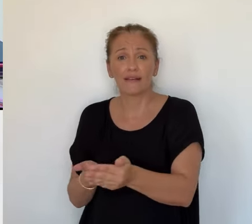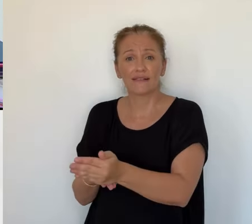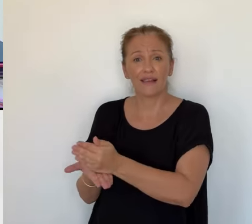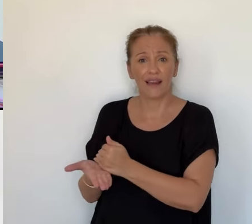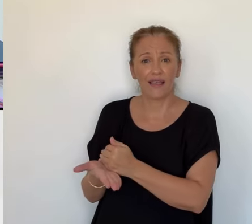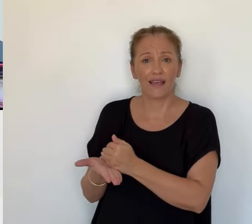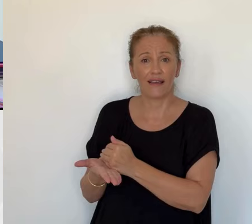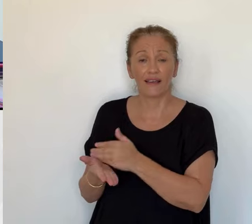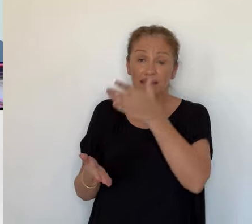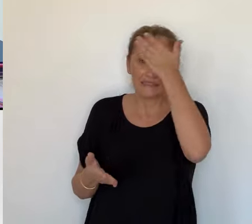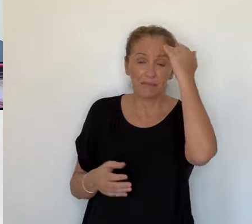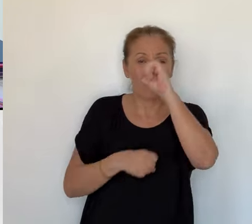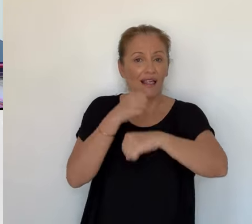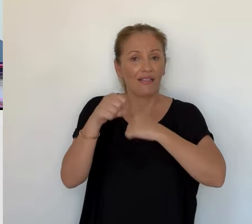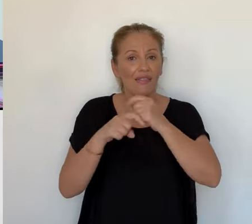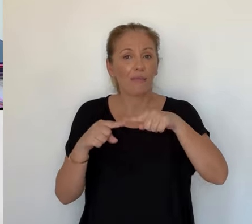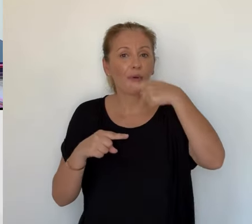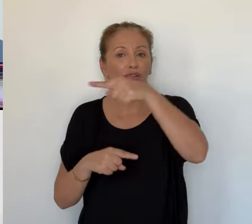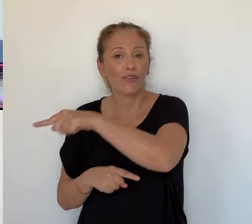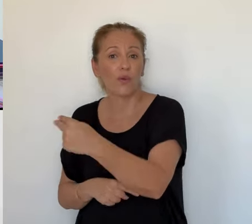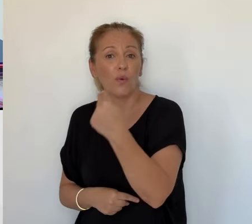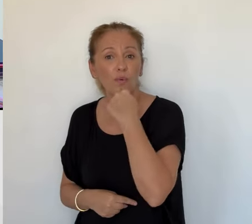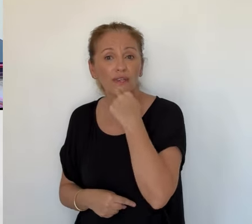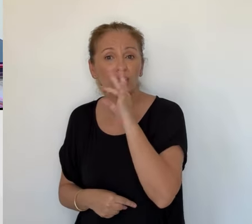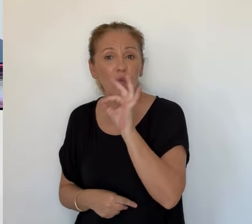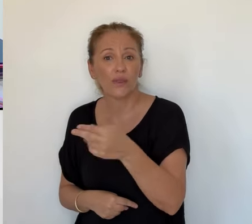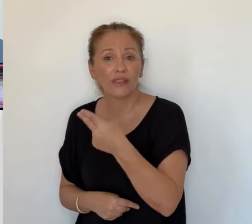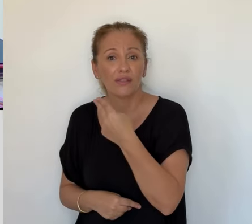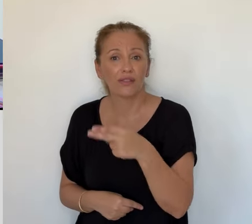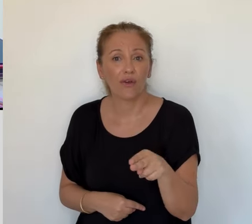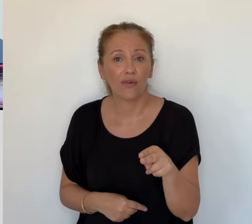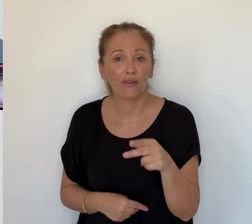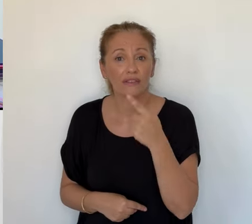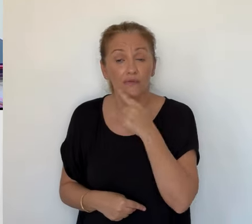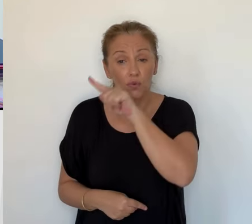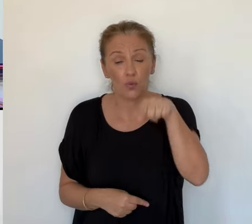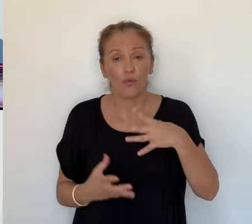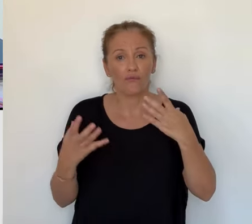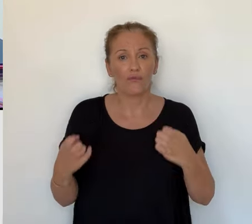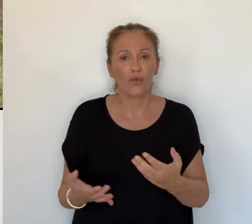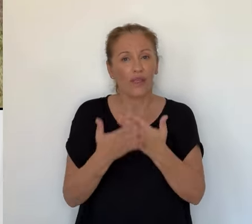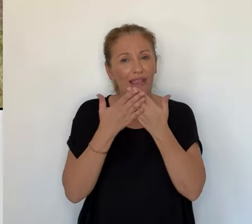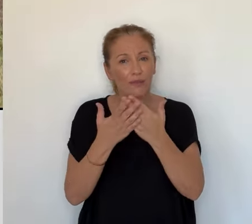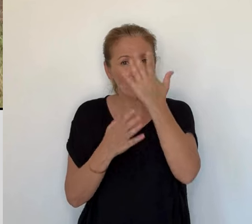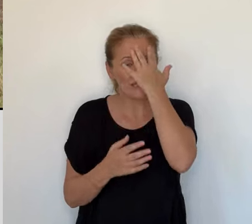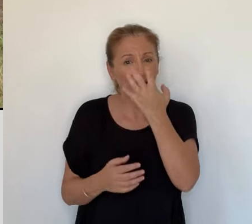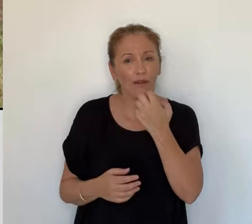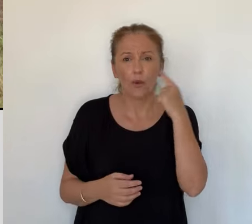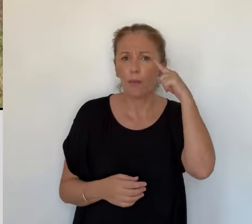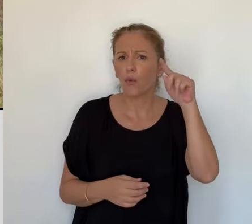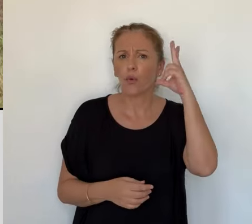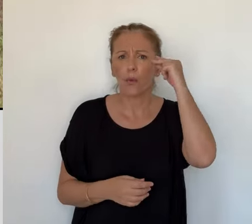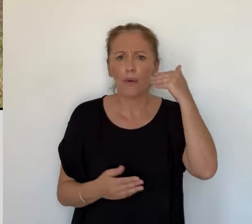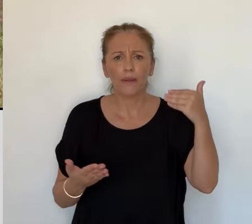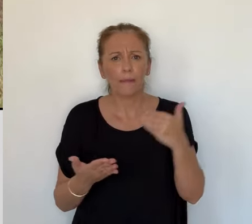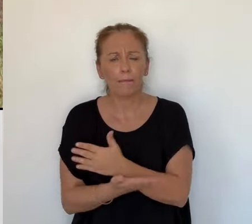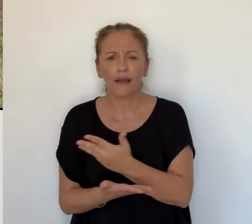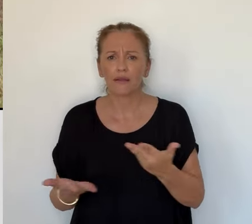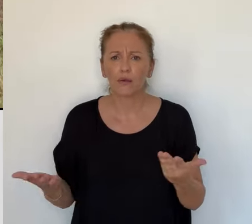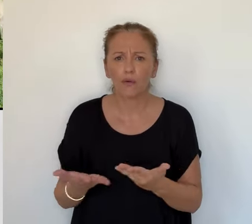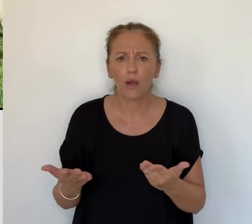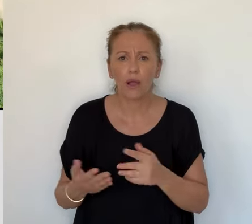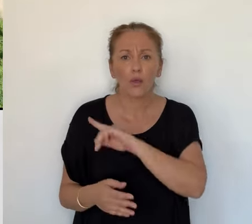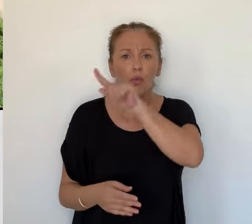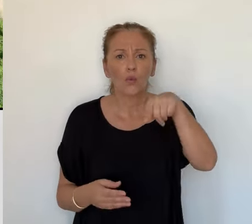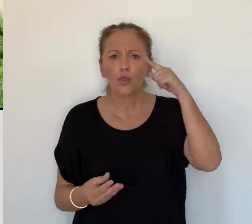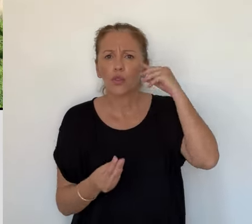ne pas être sûr que l'année d'après, cet animal va être productif. Donc on veut une étude sérieuse pour savoir où on va. Quelle